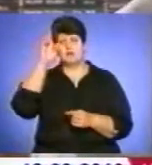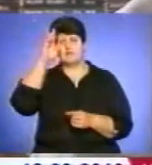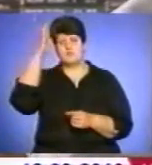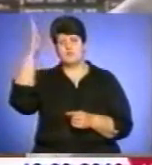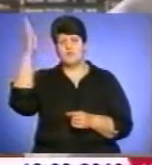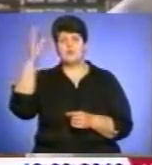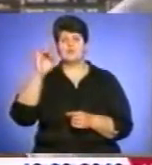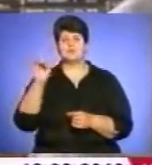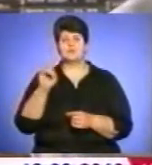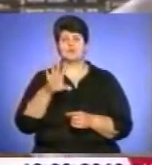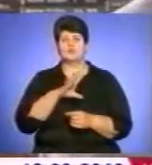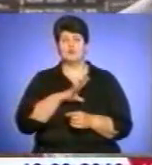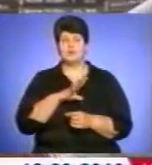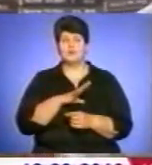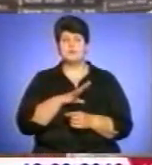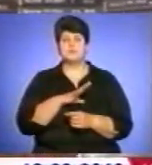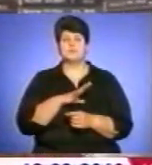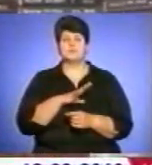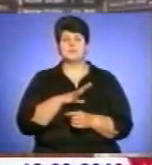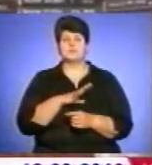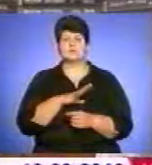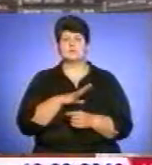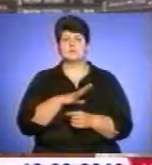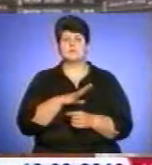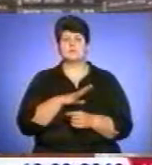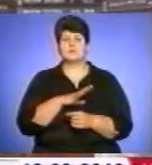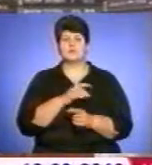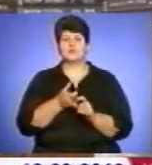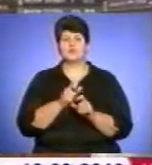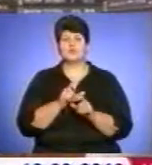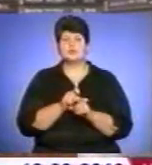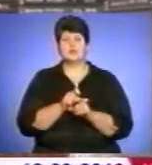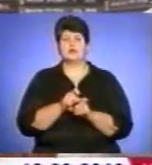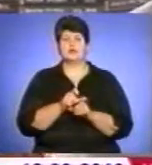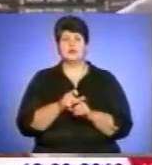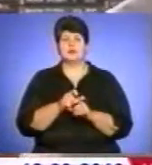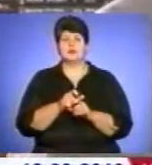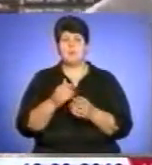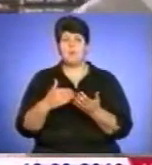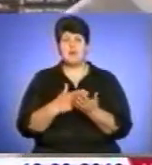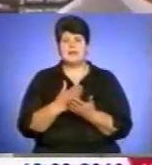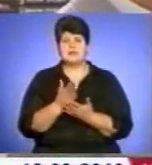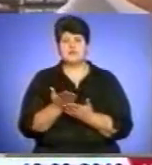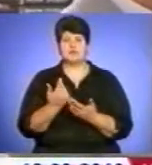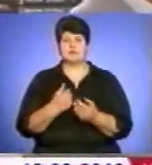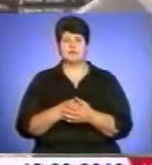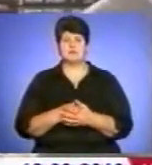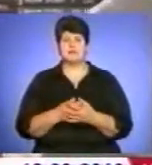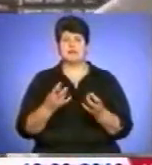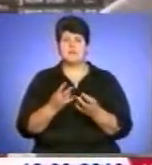на мою думку, воно було надто політизовано, треба більше